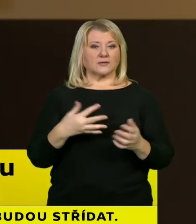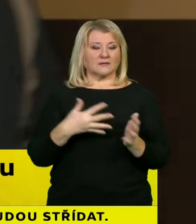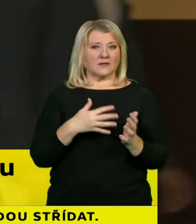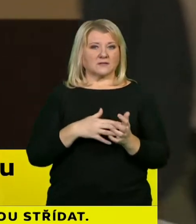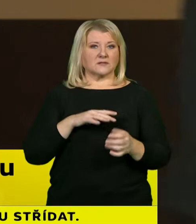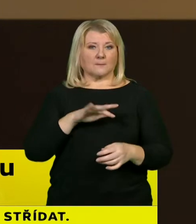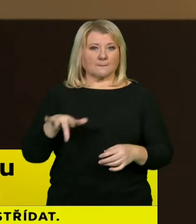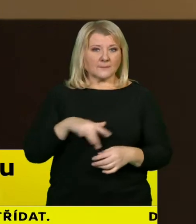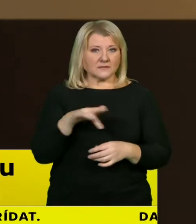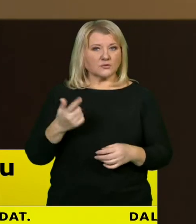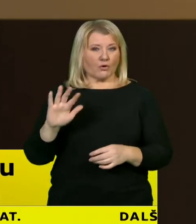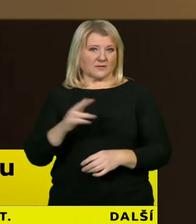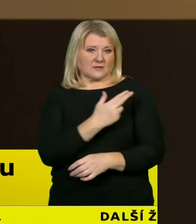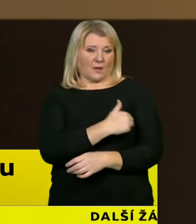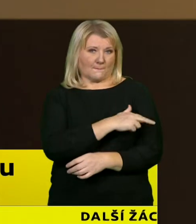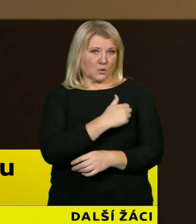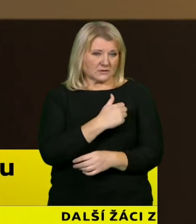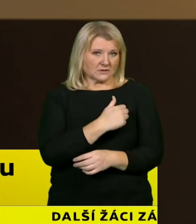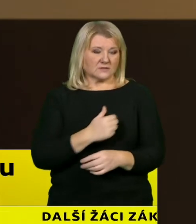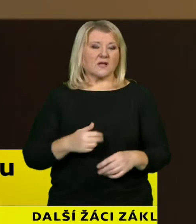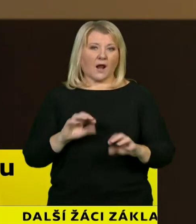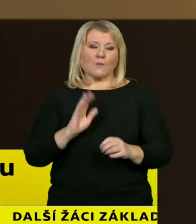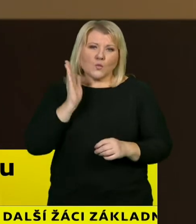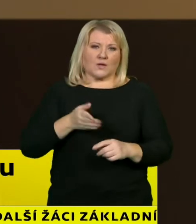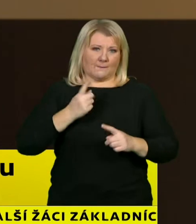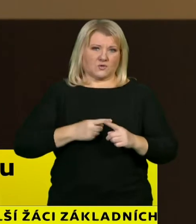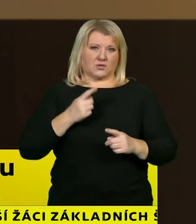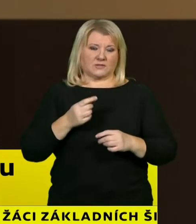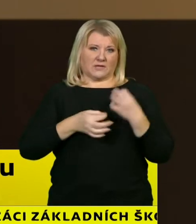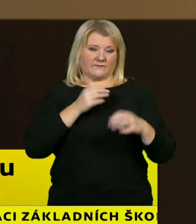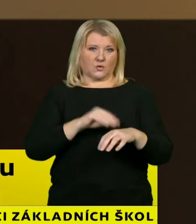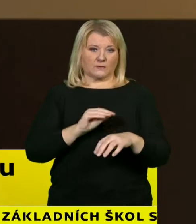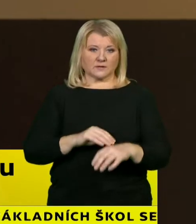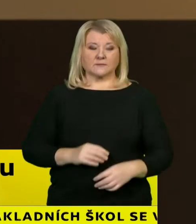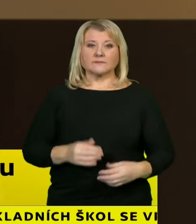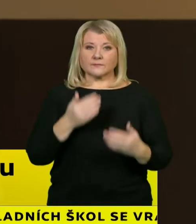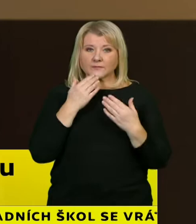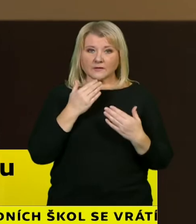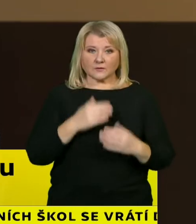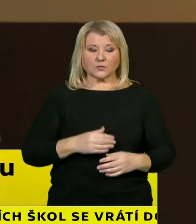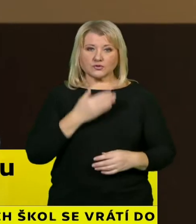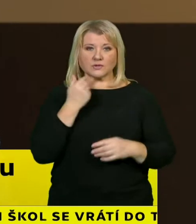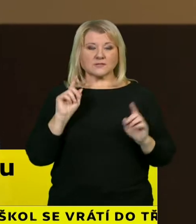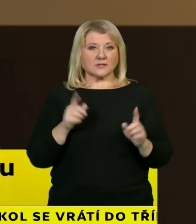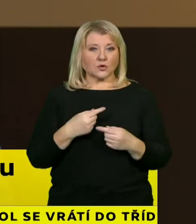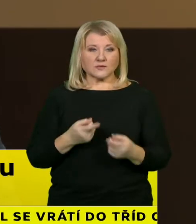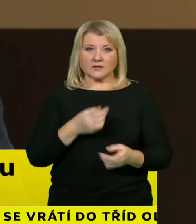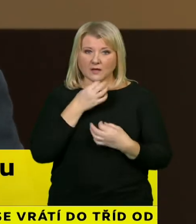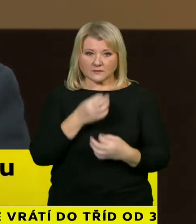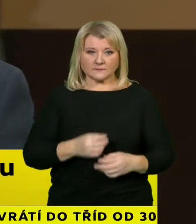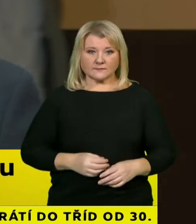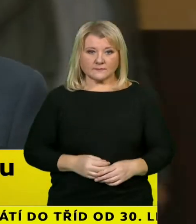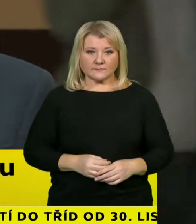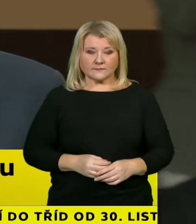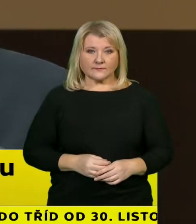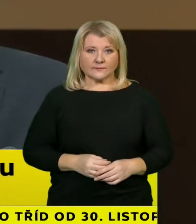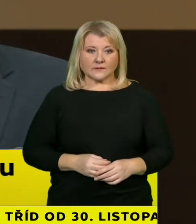mobilními týmy, ale toto bude všechno upřesněno. Děkuji, další dotaz, Český rozhlas. Vášo Lepoval, Český